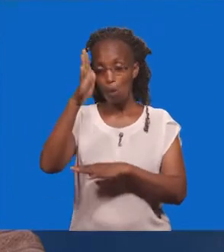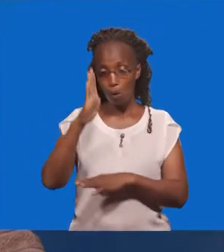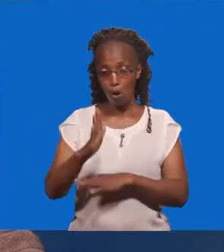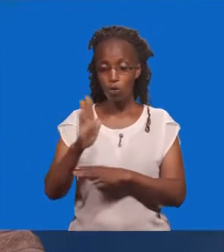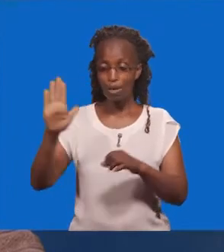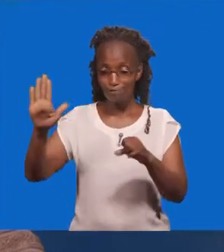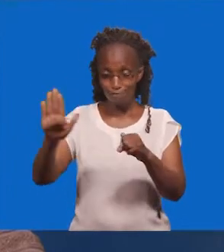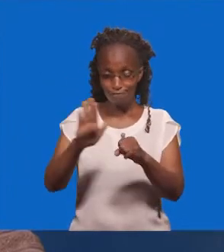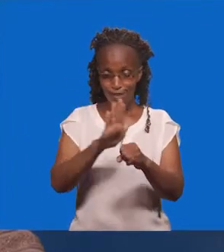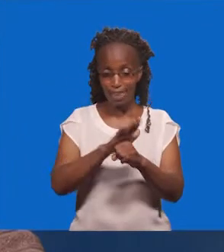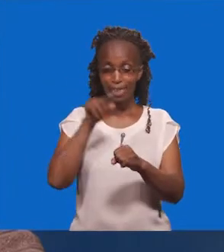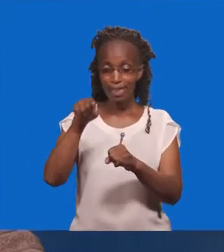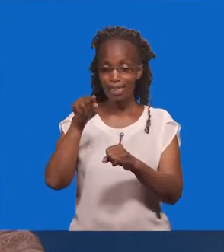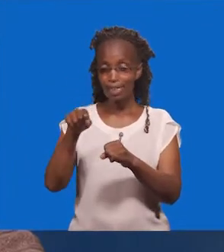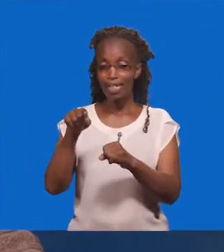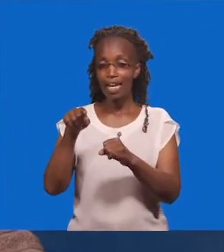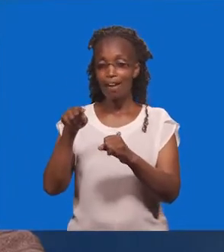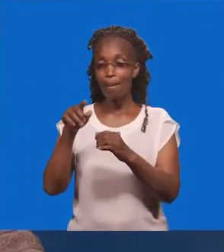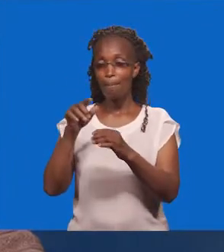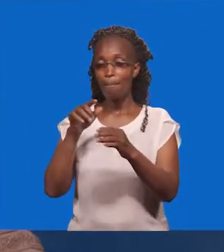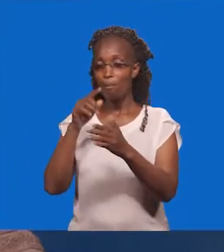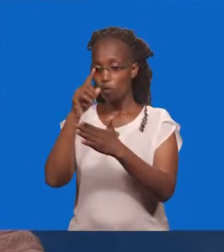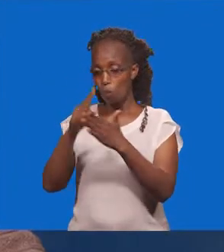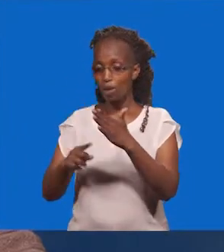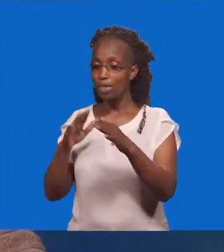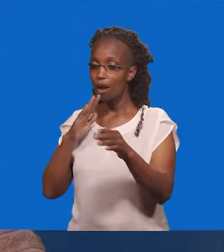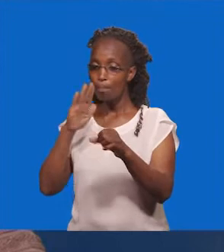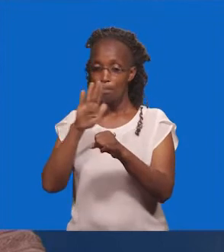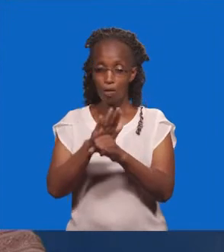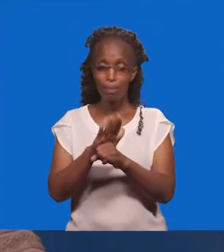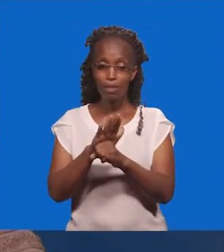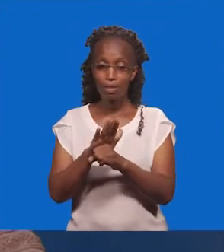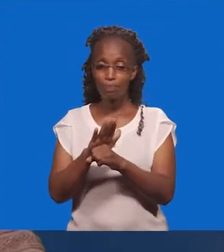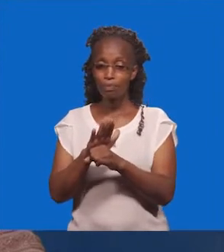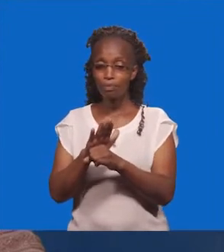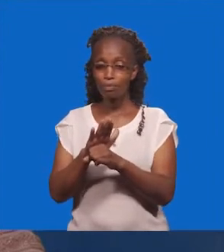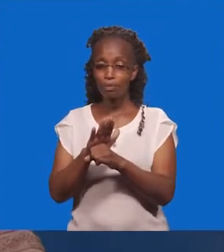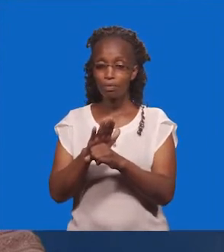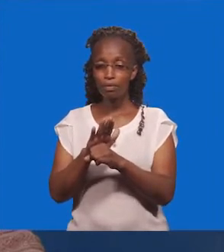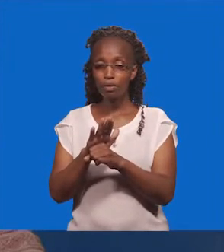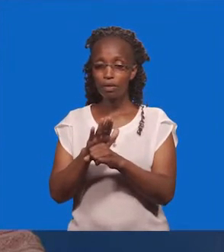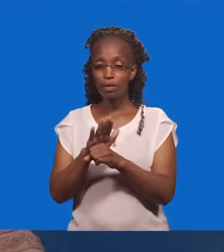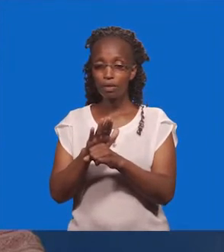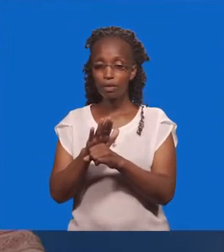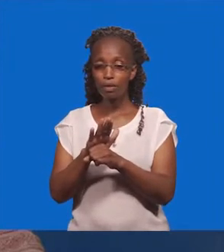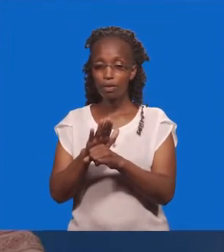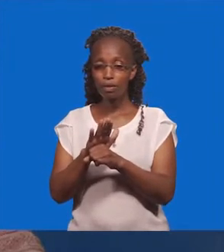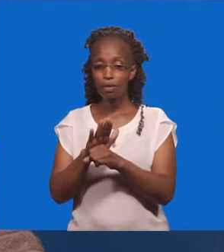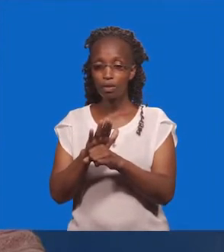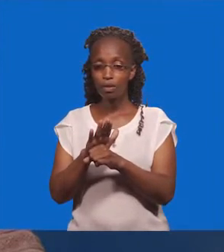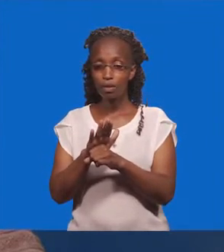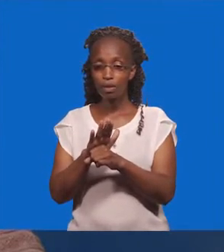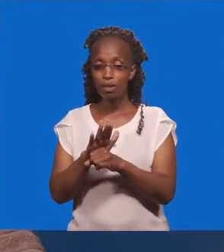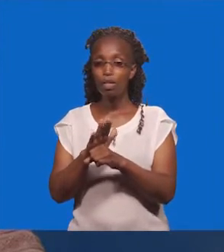Atalitiminza njambo ili Alilo lisema Tanzama Nitakirudisha nyuma kivuli Mandaranja kumi